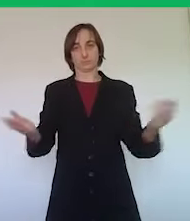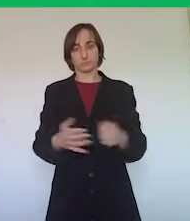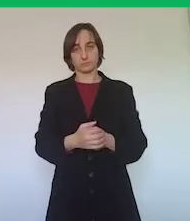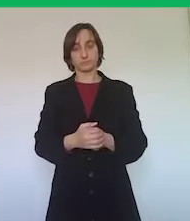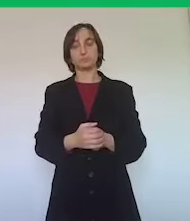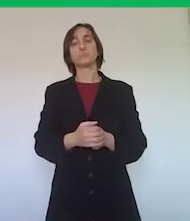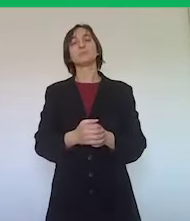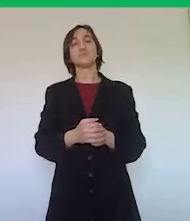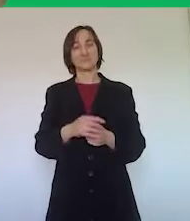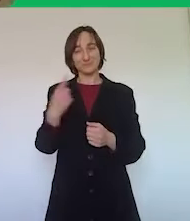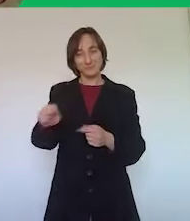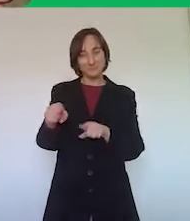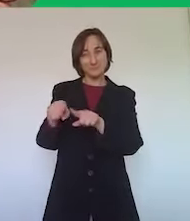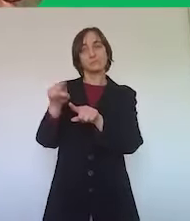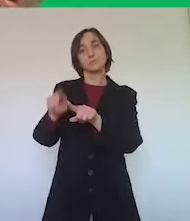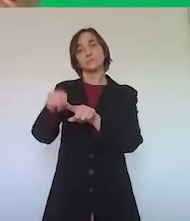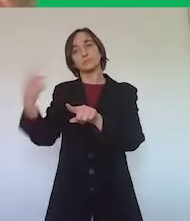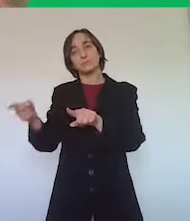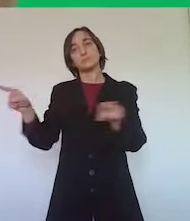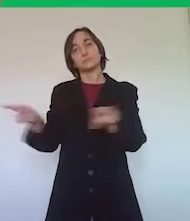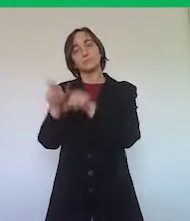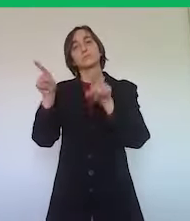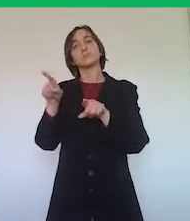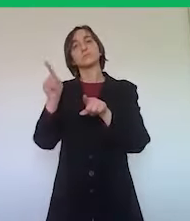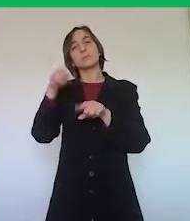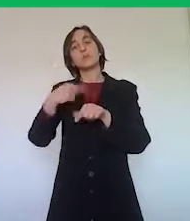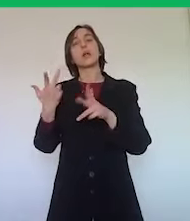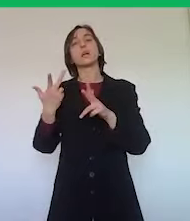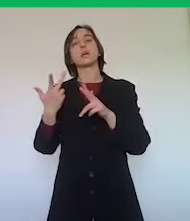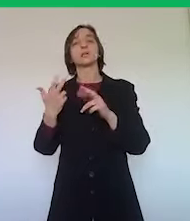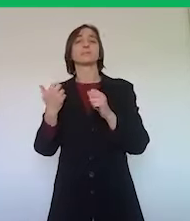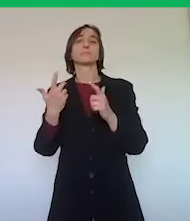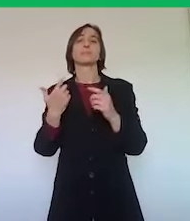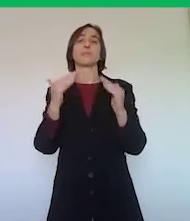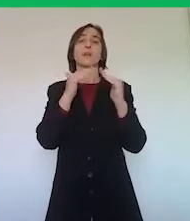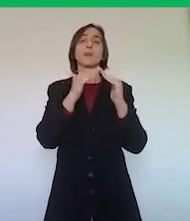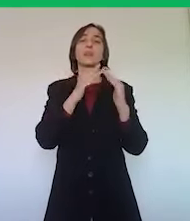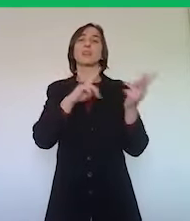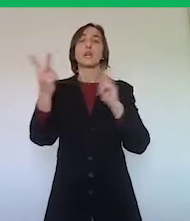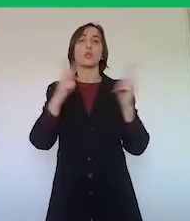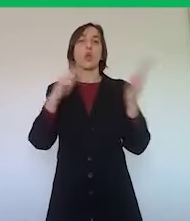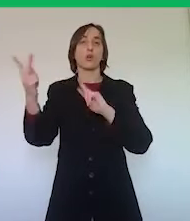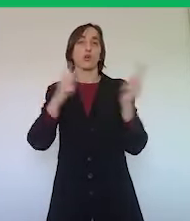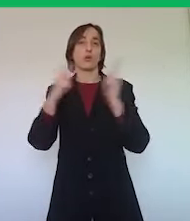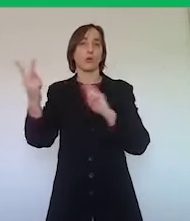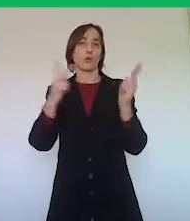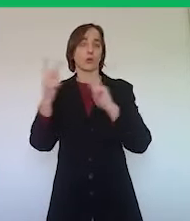Lo stesso ragionamento, lo stesso principio vale anche per i traslochi, perché anche questa domanda mi è